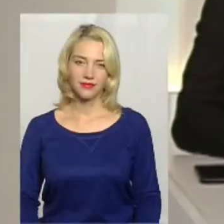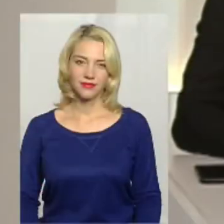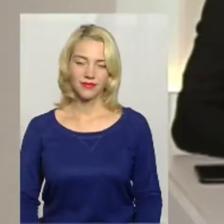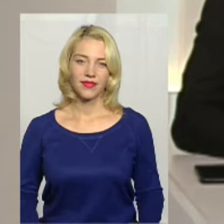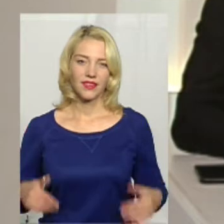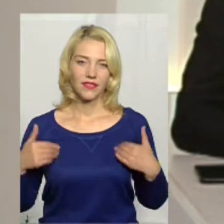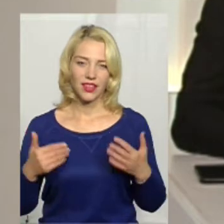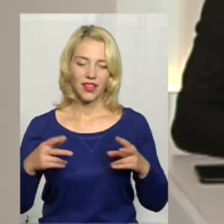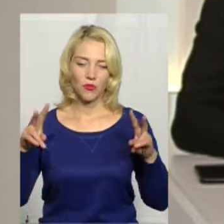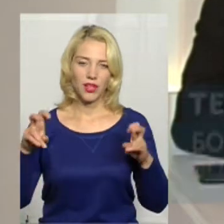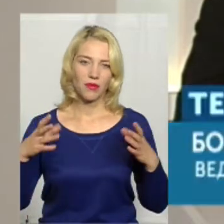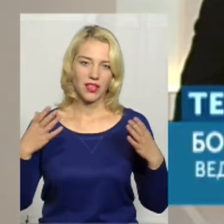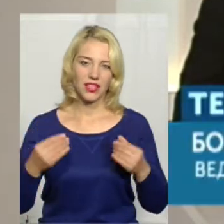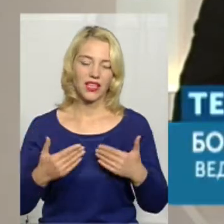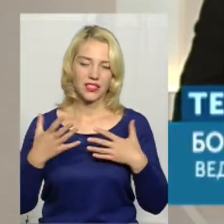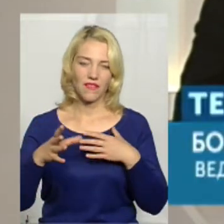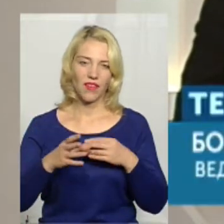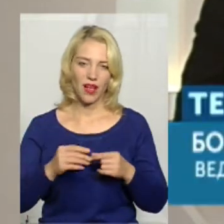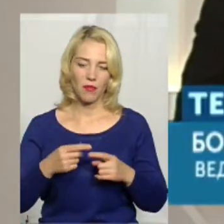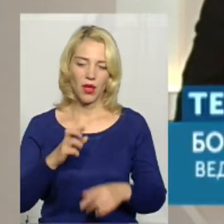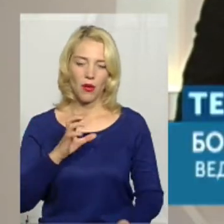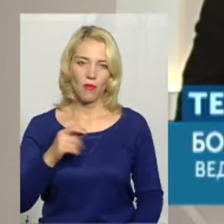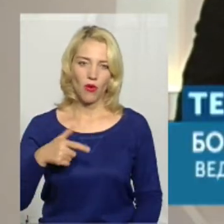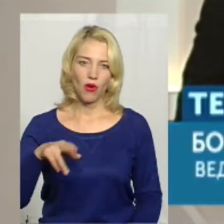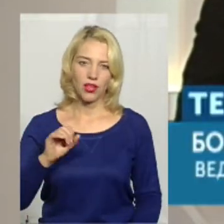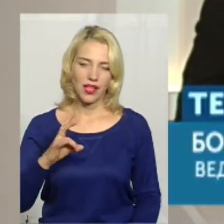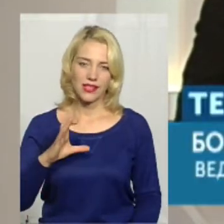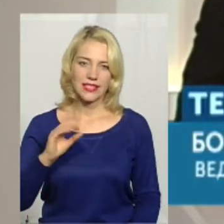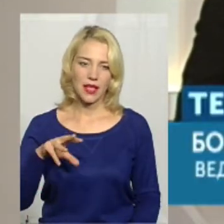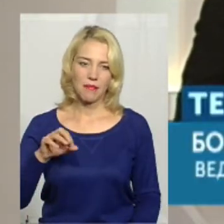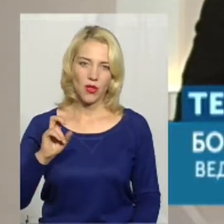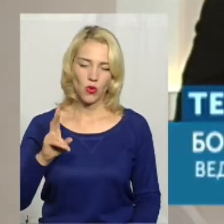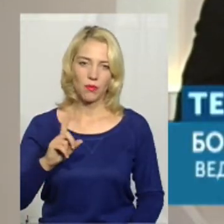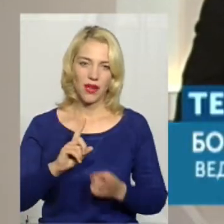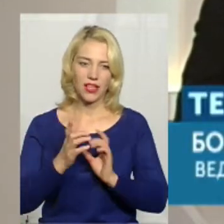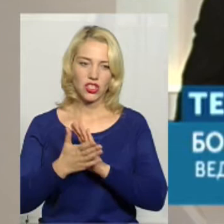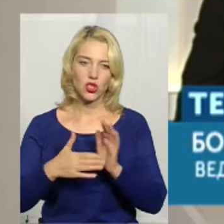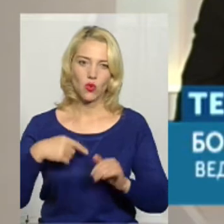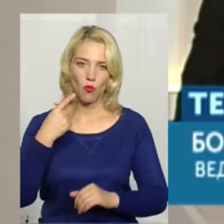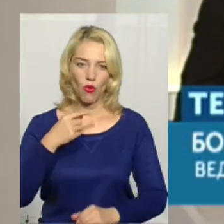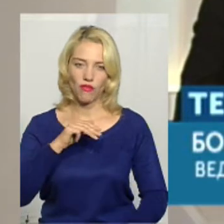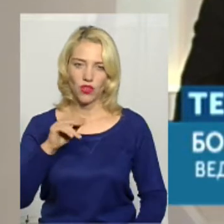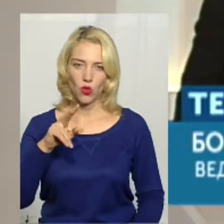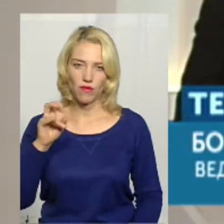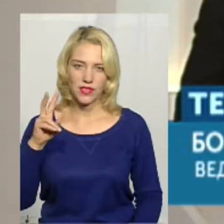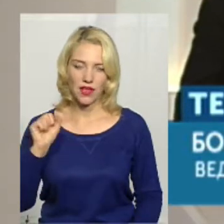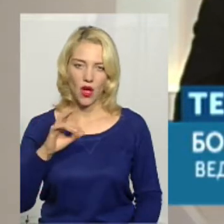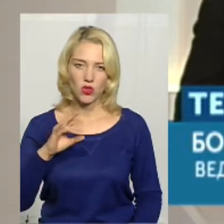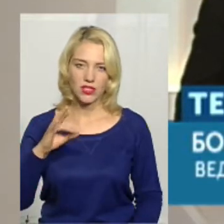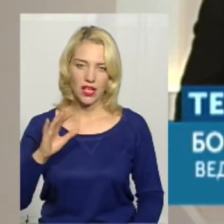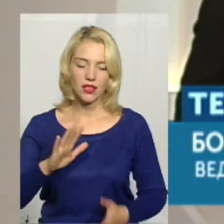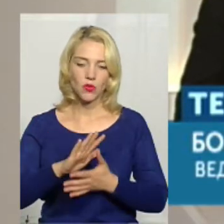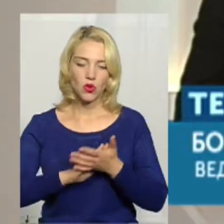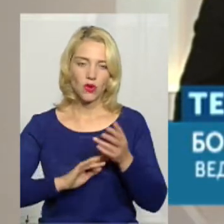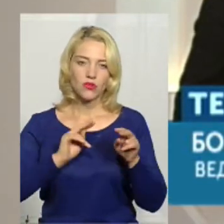Вітаємо у темі дня. З вами Богдан Семенюк. На жестову мову перекладає Оксана Фіновська. Продовжуємо